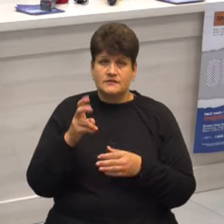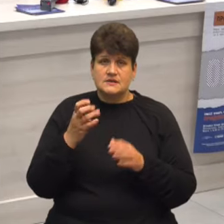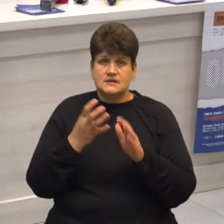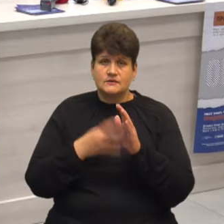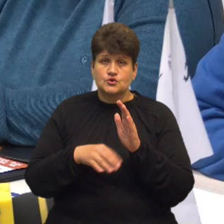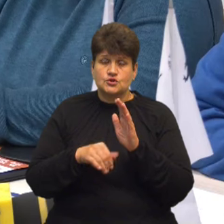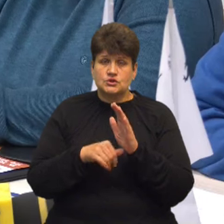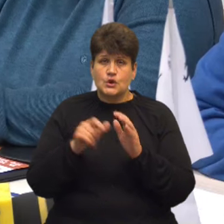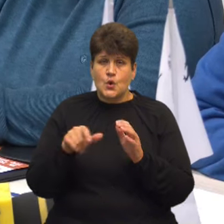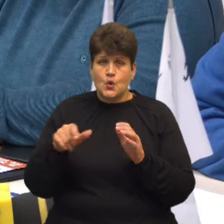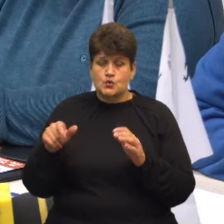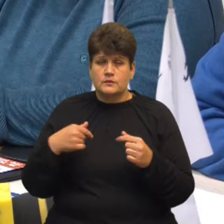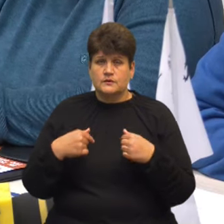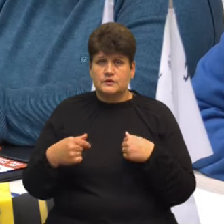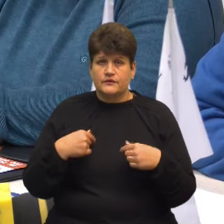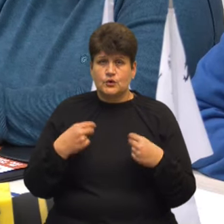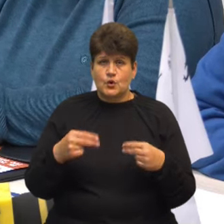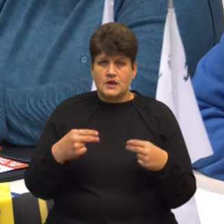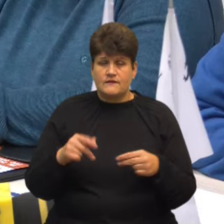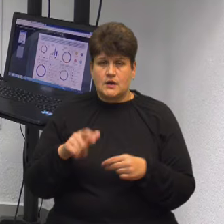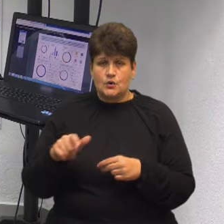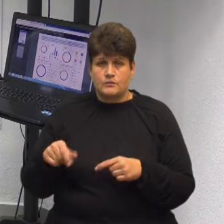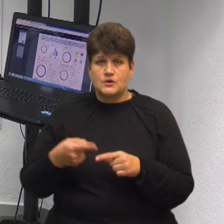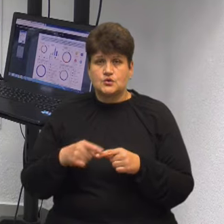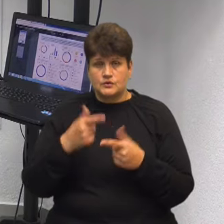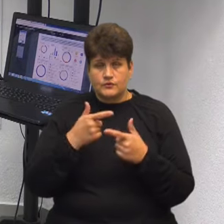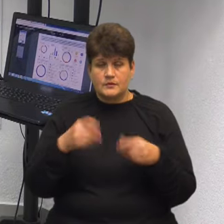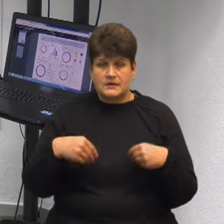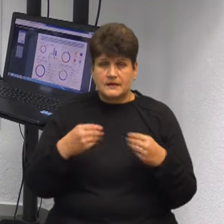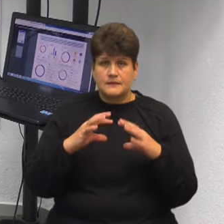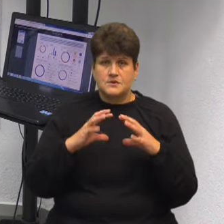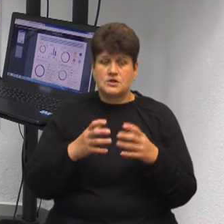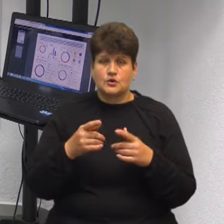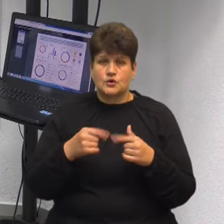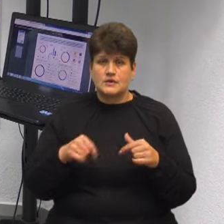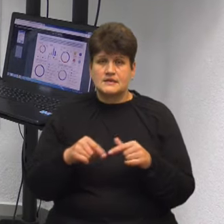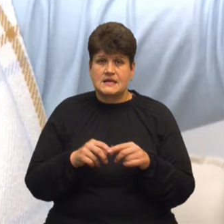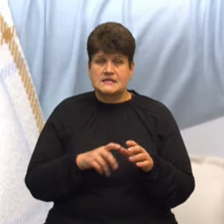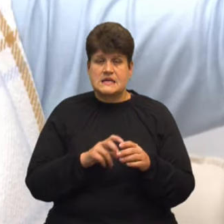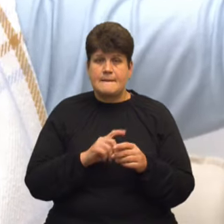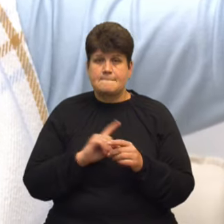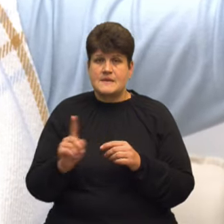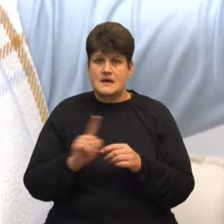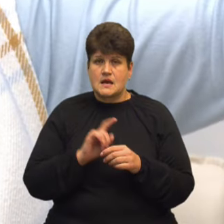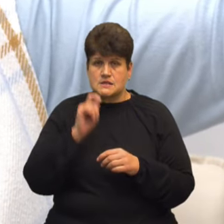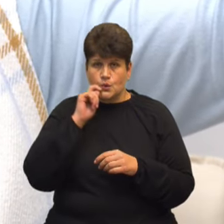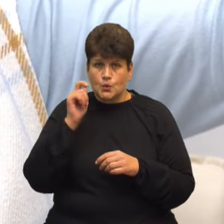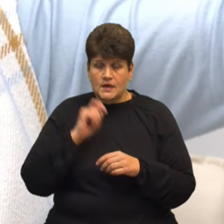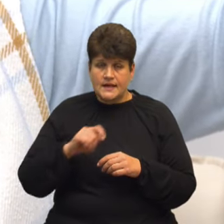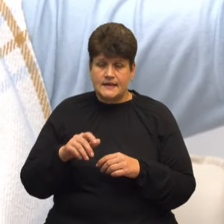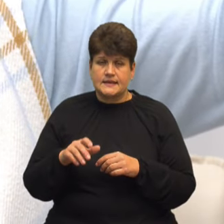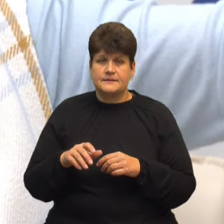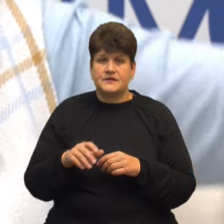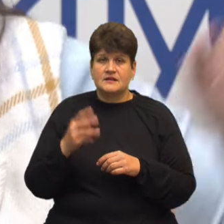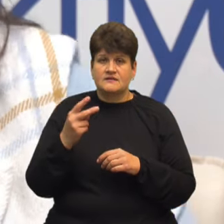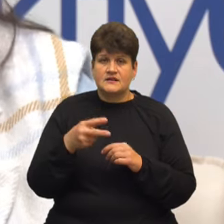особам, які постраждали від торгівлі людьми Таку інформацію надала міжнародна організація з міграції в Україні 24% з